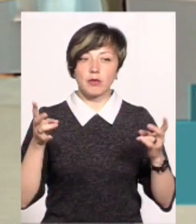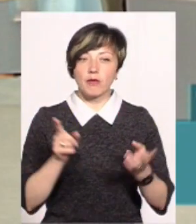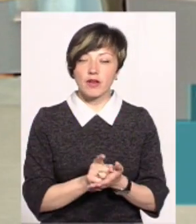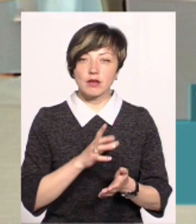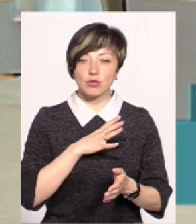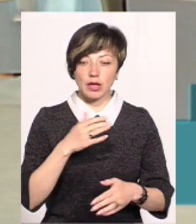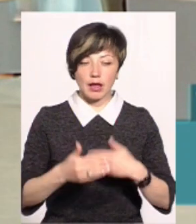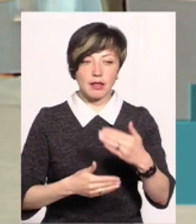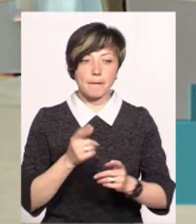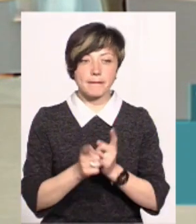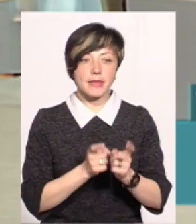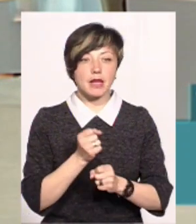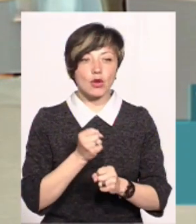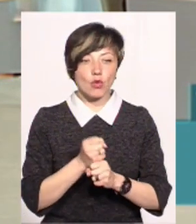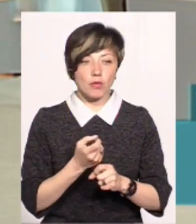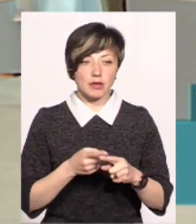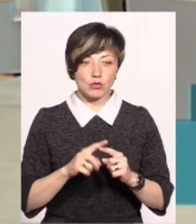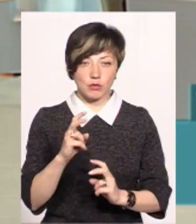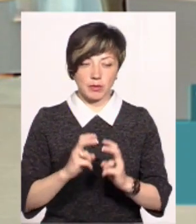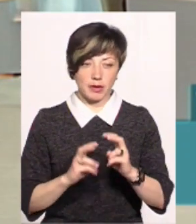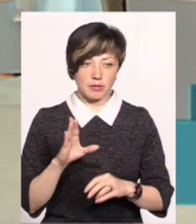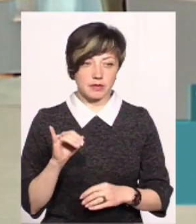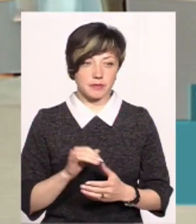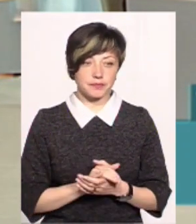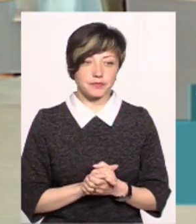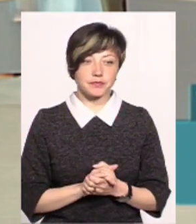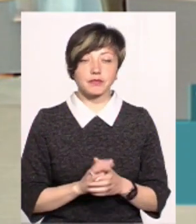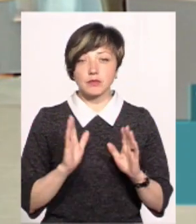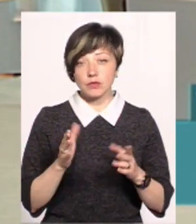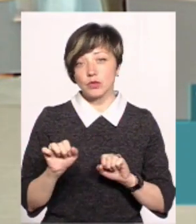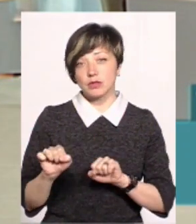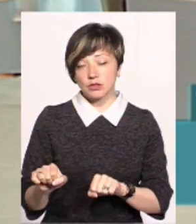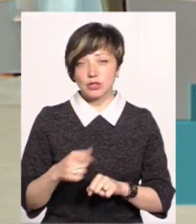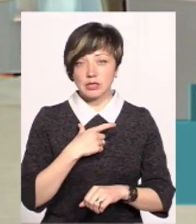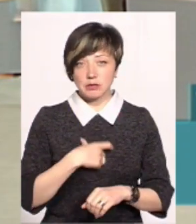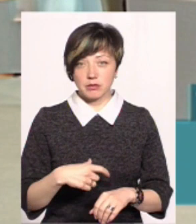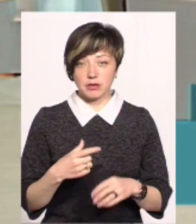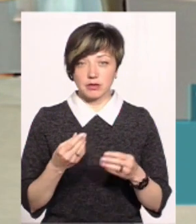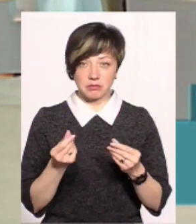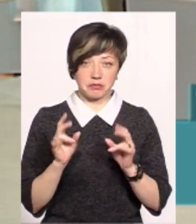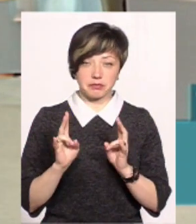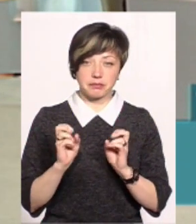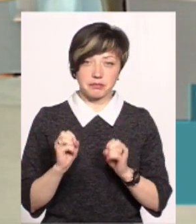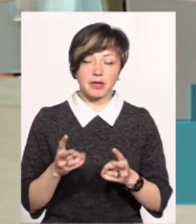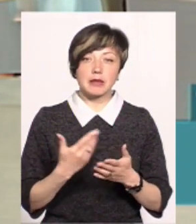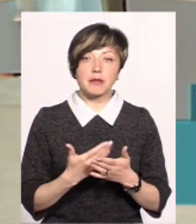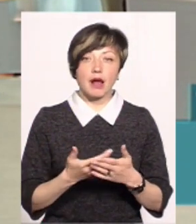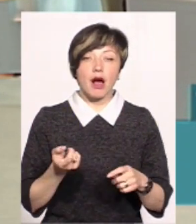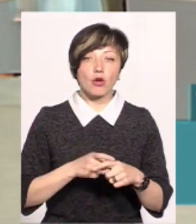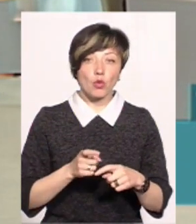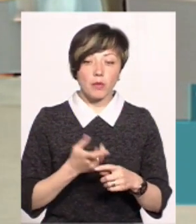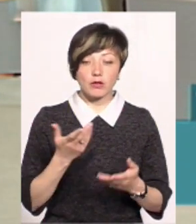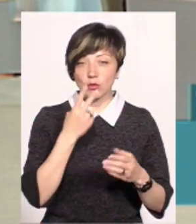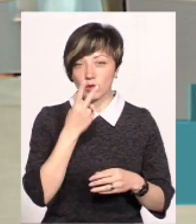то повинні бути певні етапи переробки на даному підприємстві. І тоді вони будуть захищені від такого роду ризики. Бо, для прикладу, картопля,